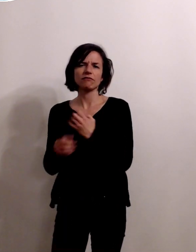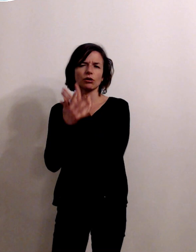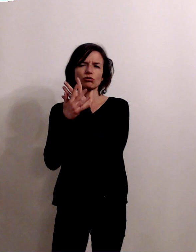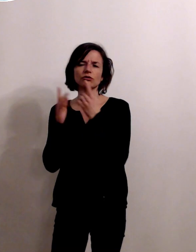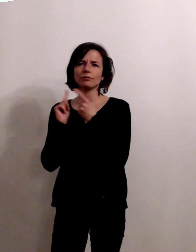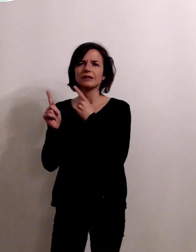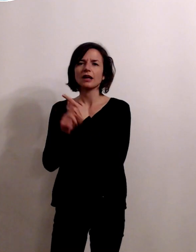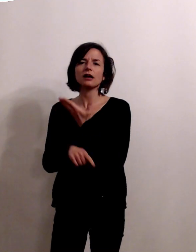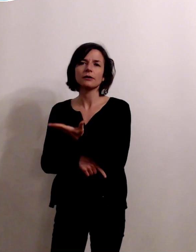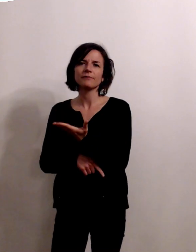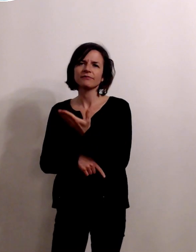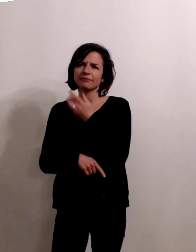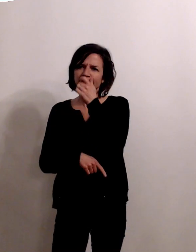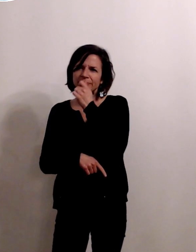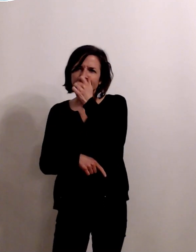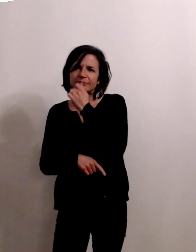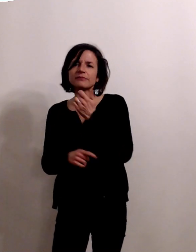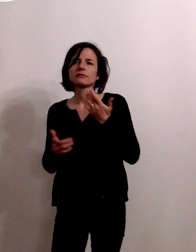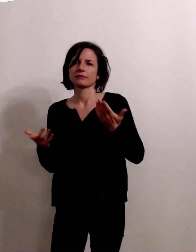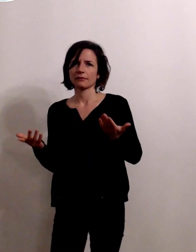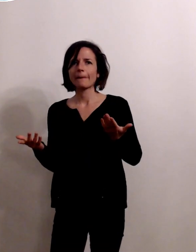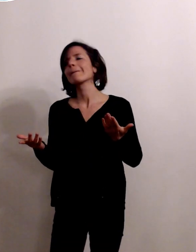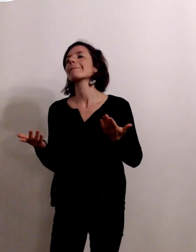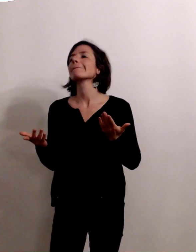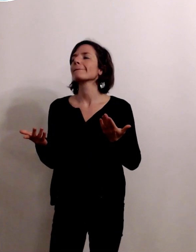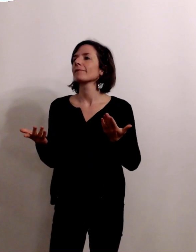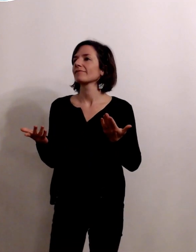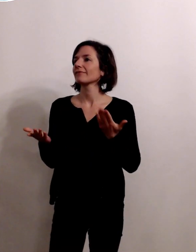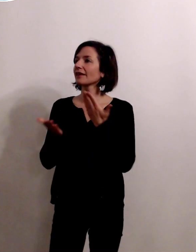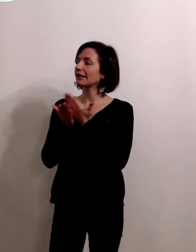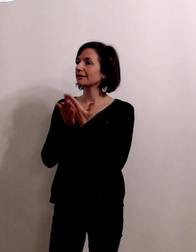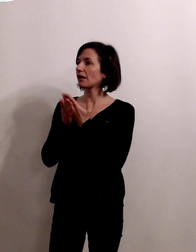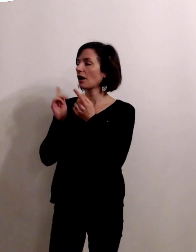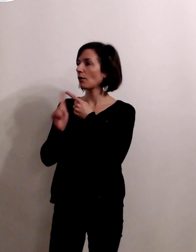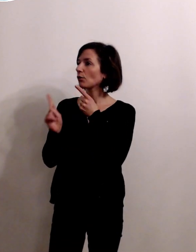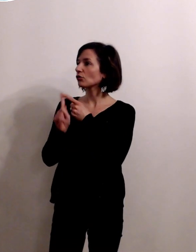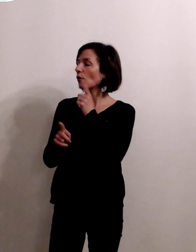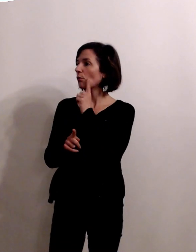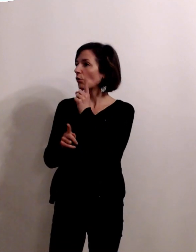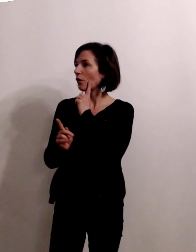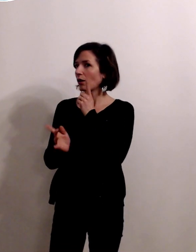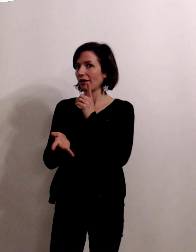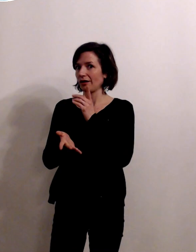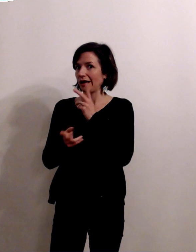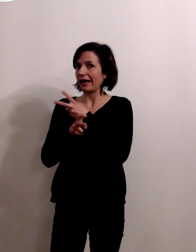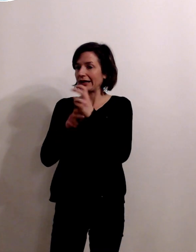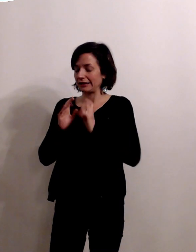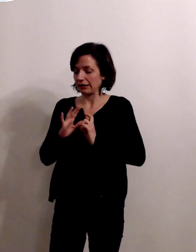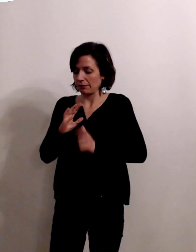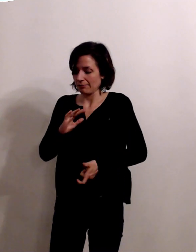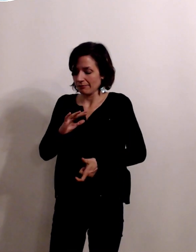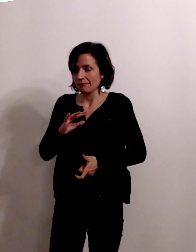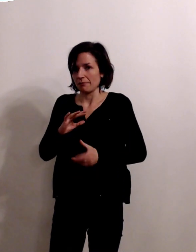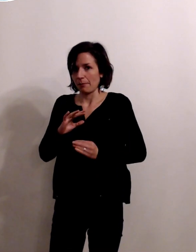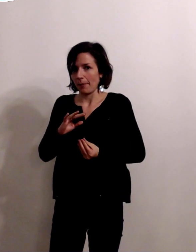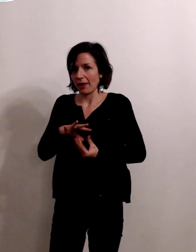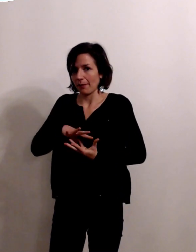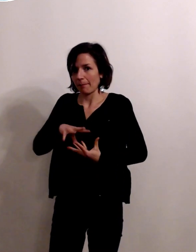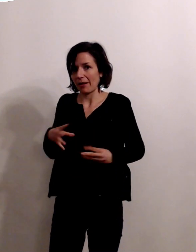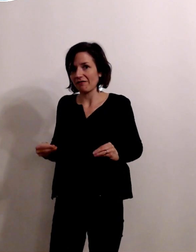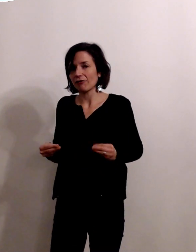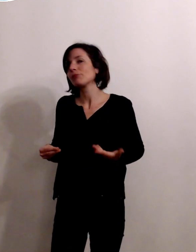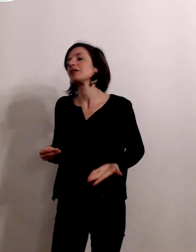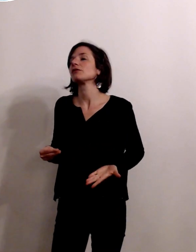boutonnée tout ça bon c'est des choses très importantes parce que ça peut donner des malformations importantes pendant la grossesse